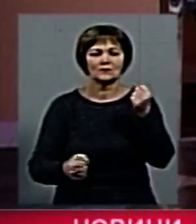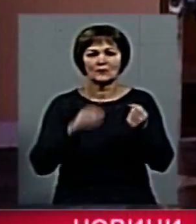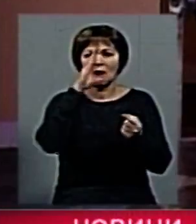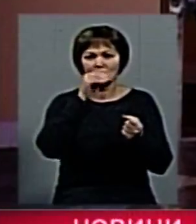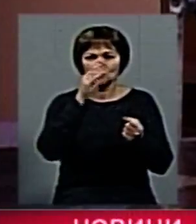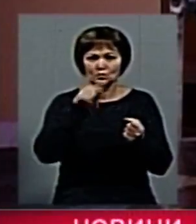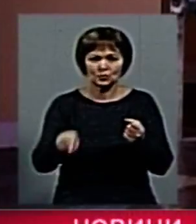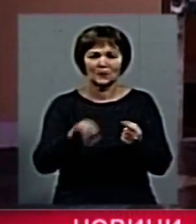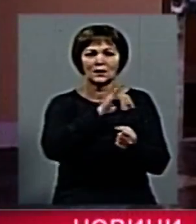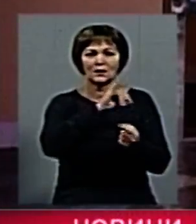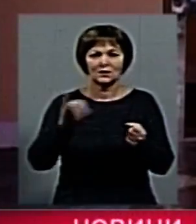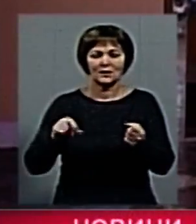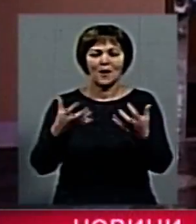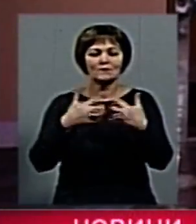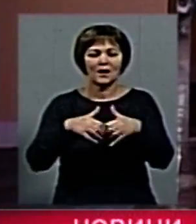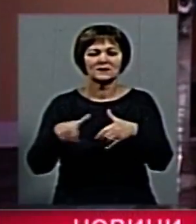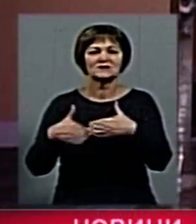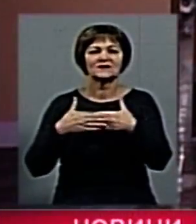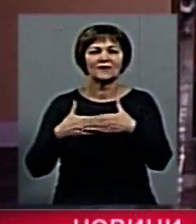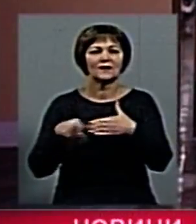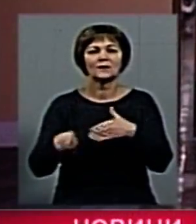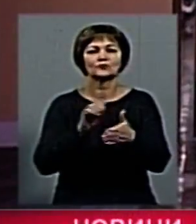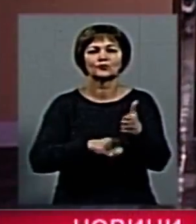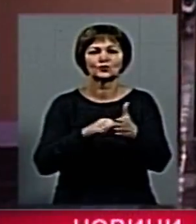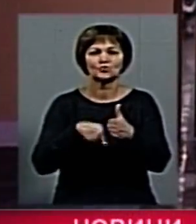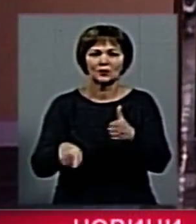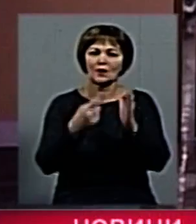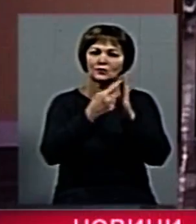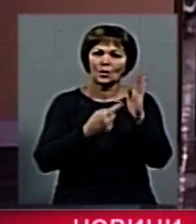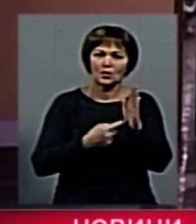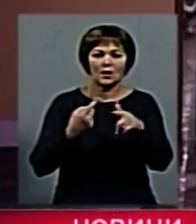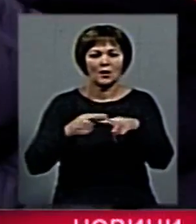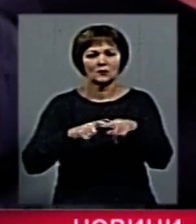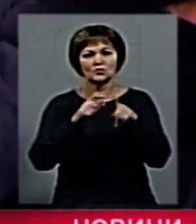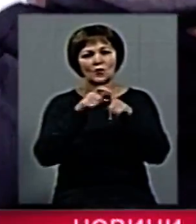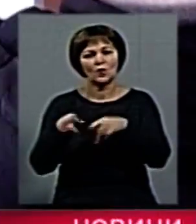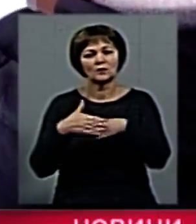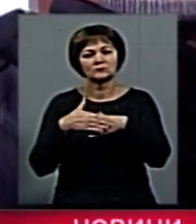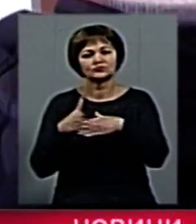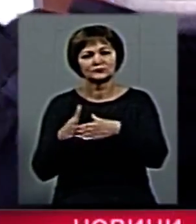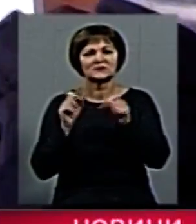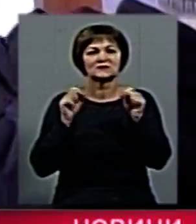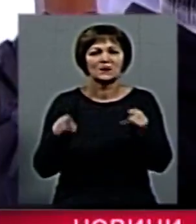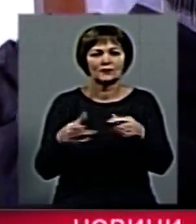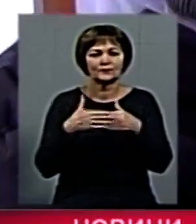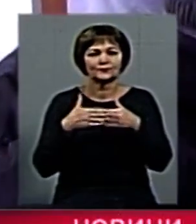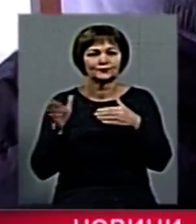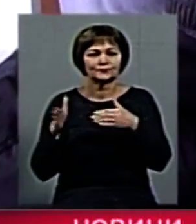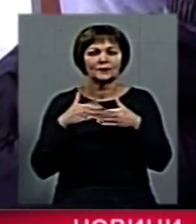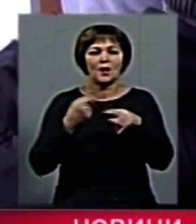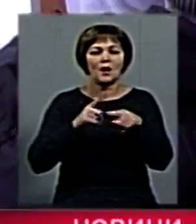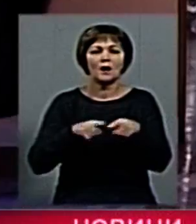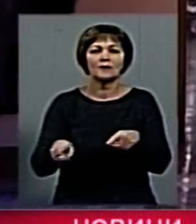засобу і, зокрема, механізму дверей, чи підтвердяться слова про те, що вони відчинилися самі. Відповідно,